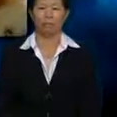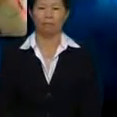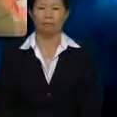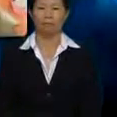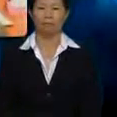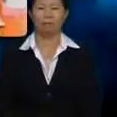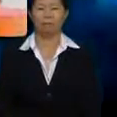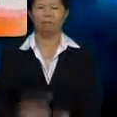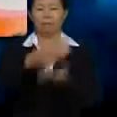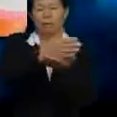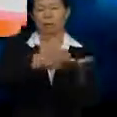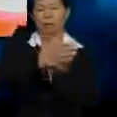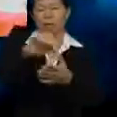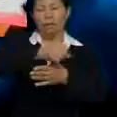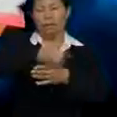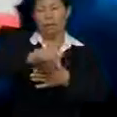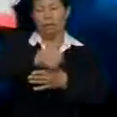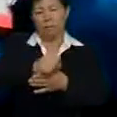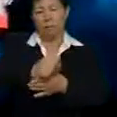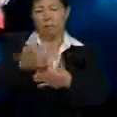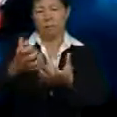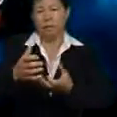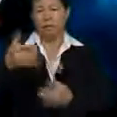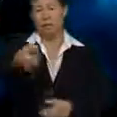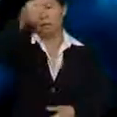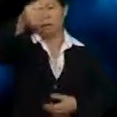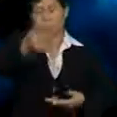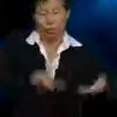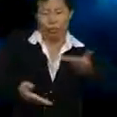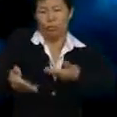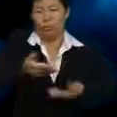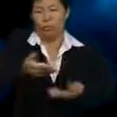Setengah saham Nak digantung Urus nyaganya